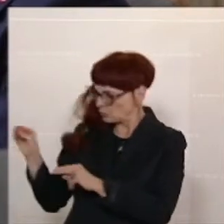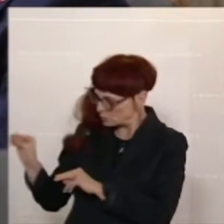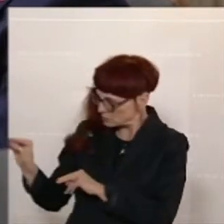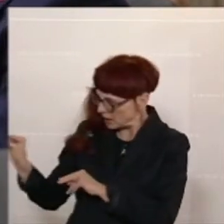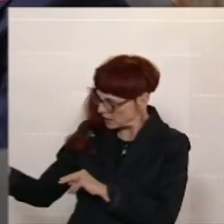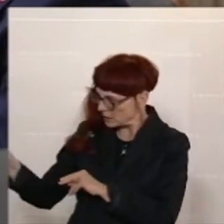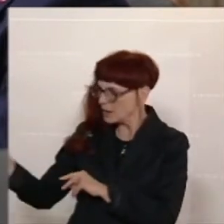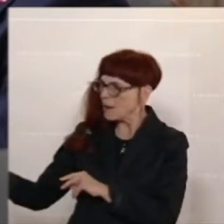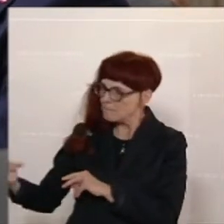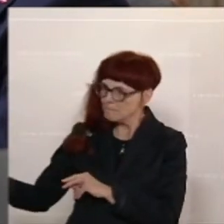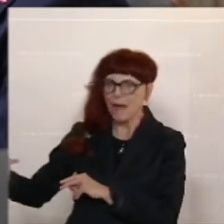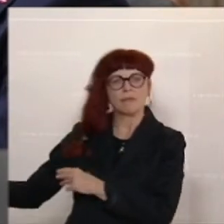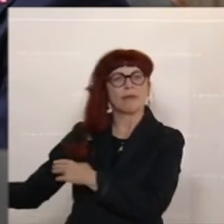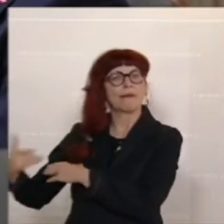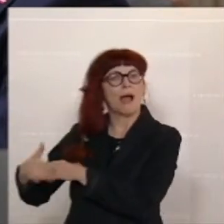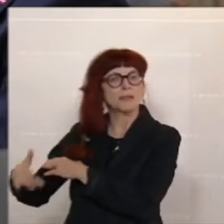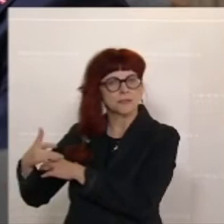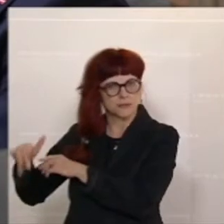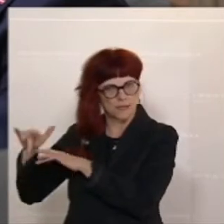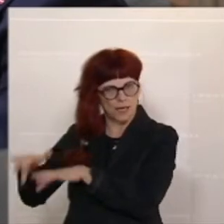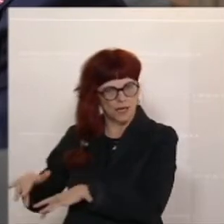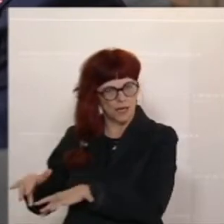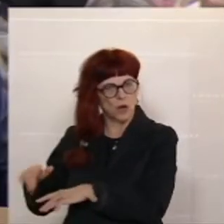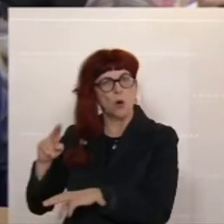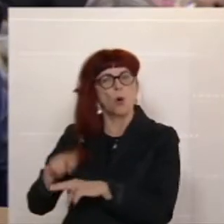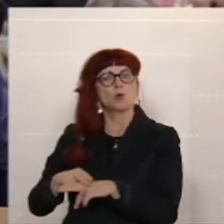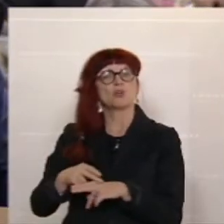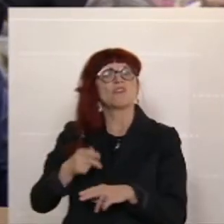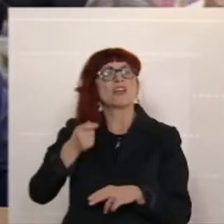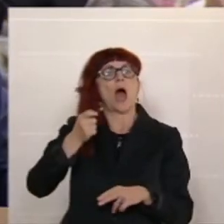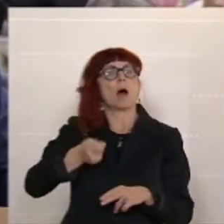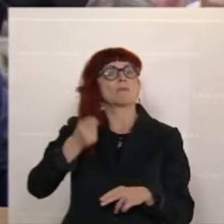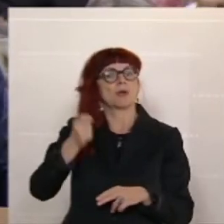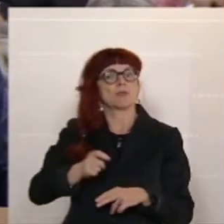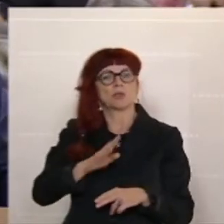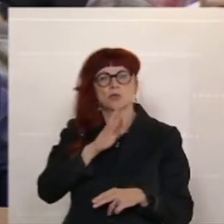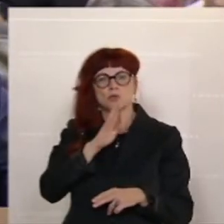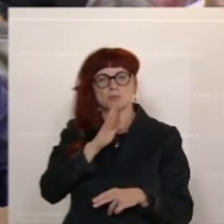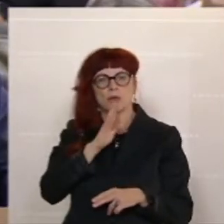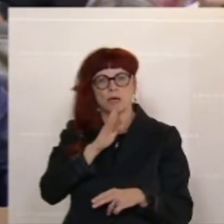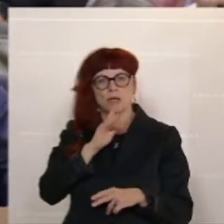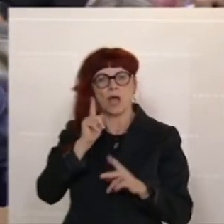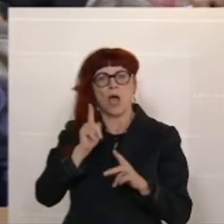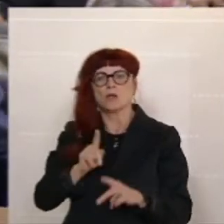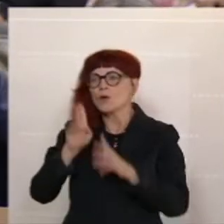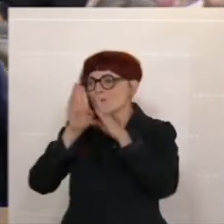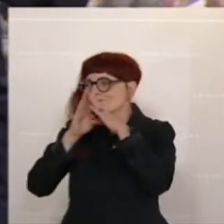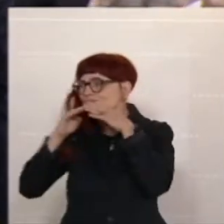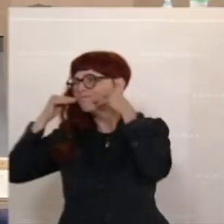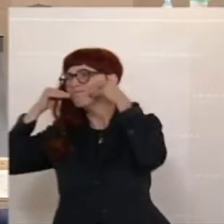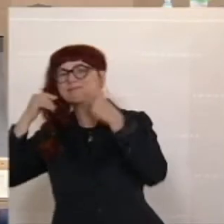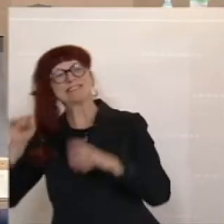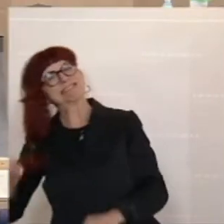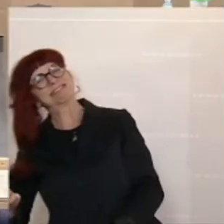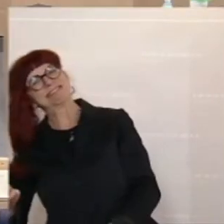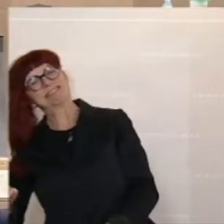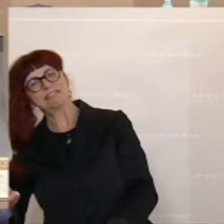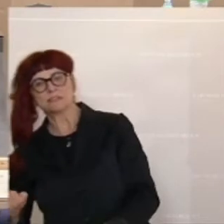Gast sind. Und zweitens, dass sie sich, wenn eine Abgeordnete spricht, ihr überhebliches Grenzen sparen können in diesem Haus.